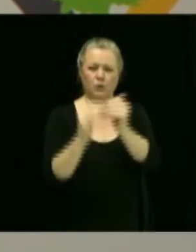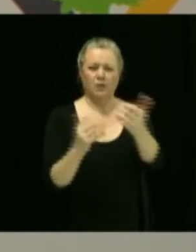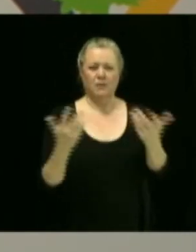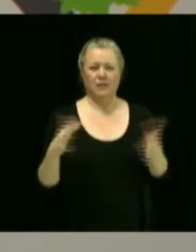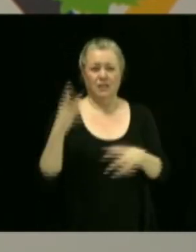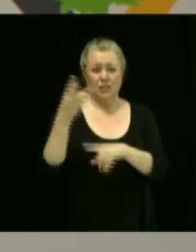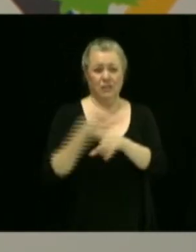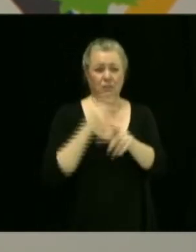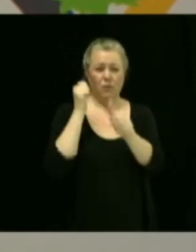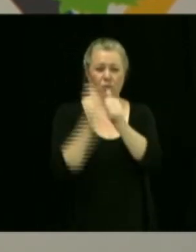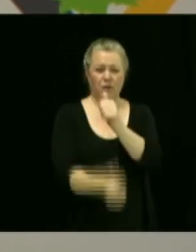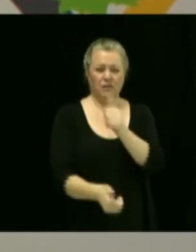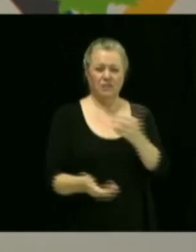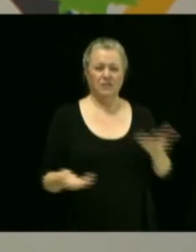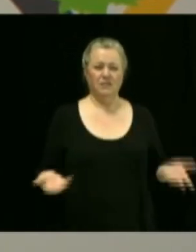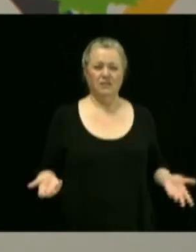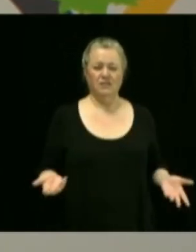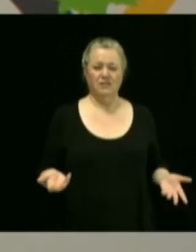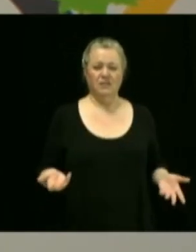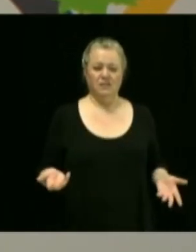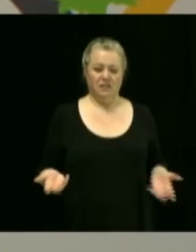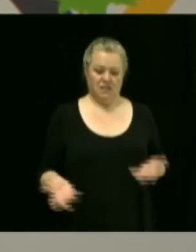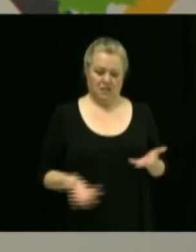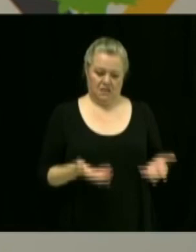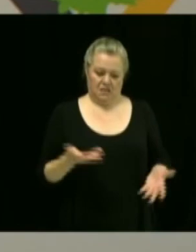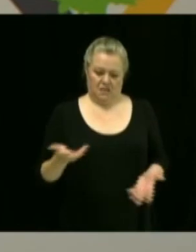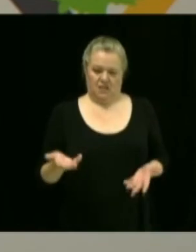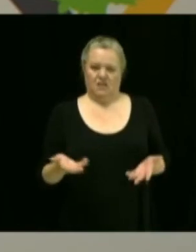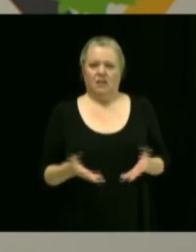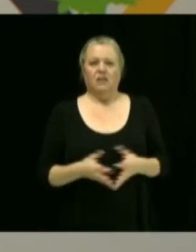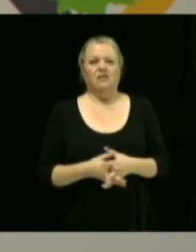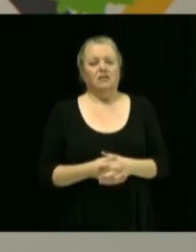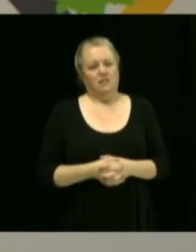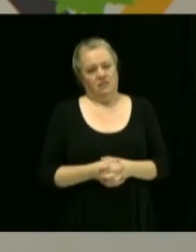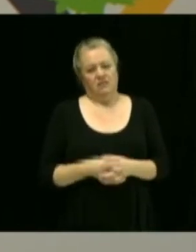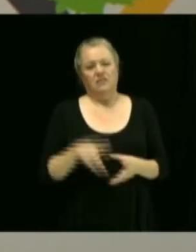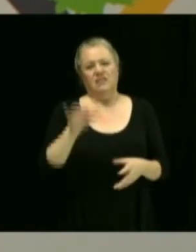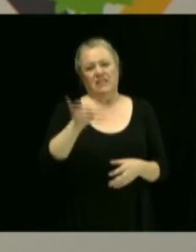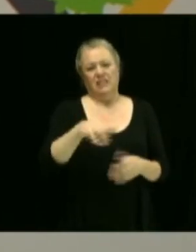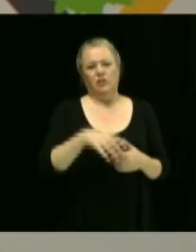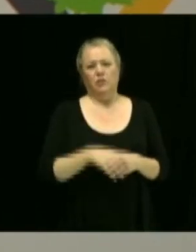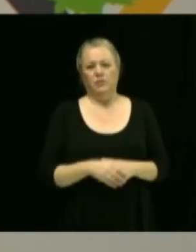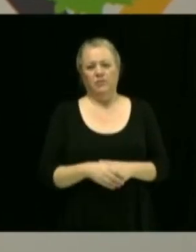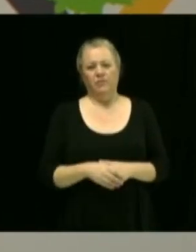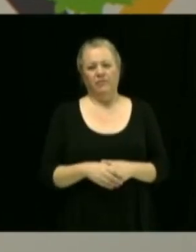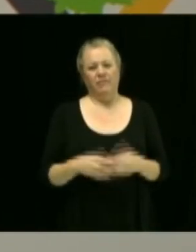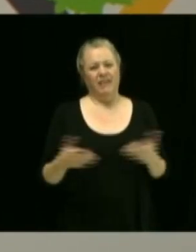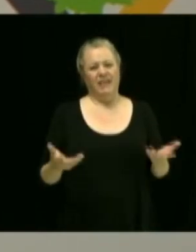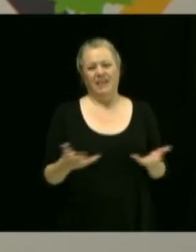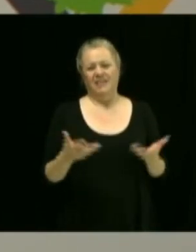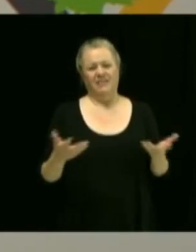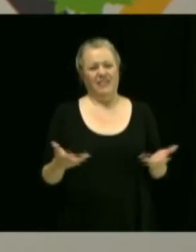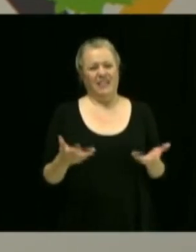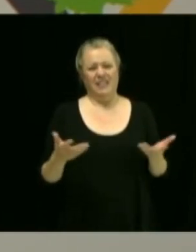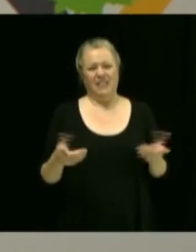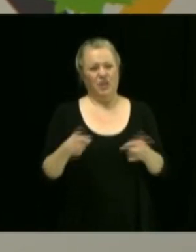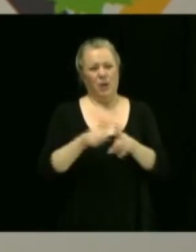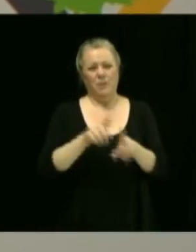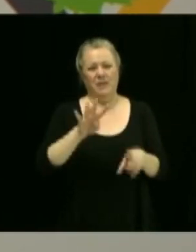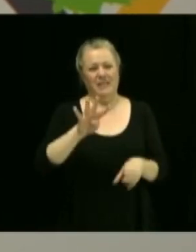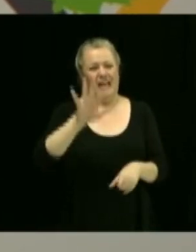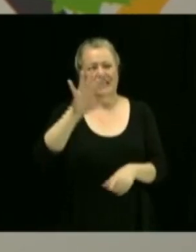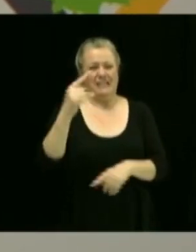qui sont passés. Puis, c'est ça. Donc, on est comme à 45 jours de la fin.